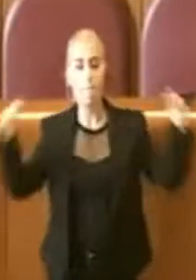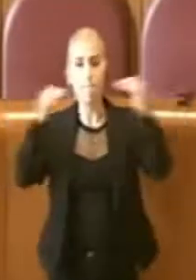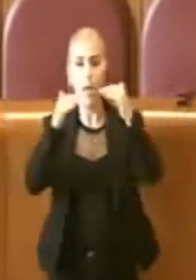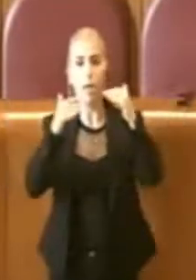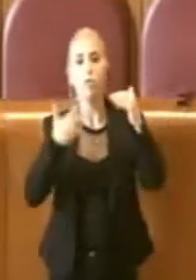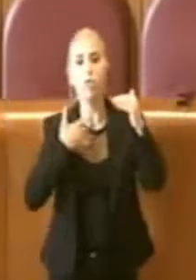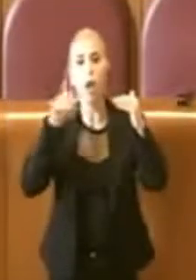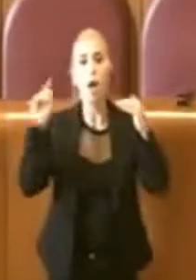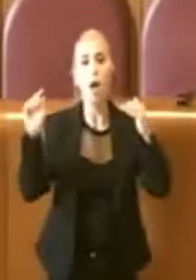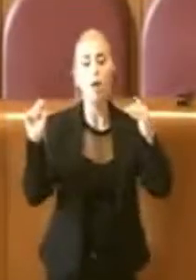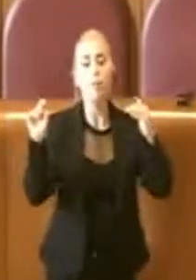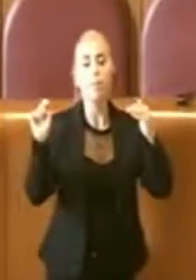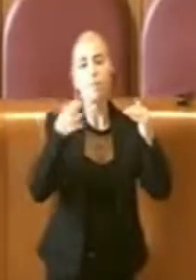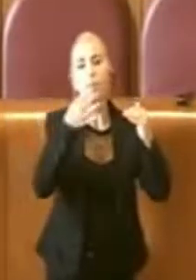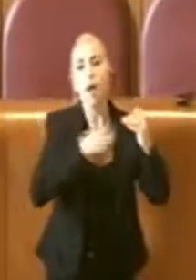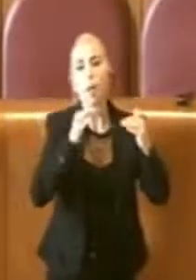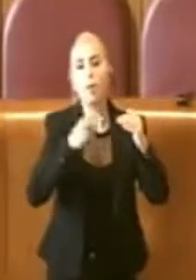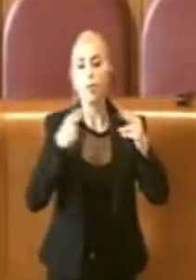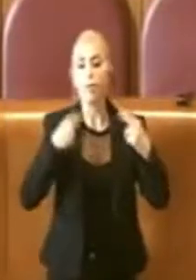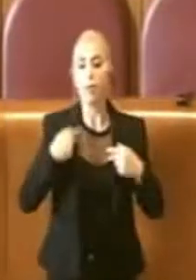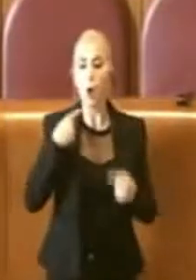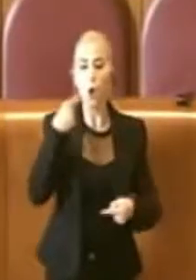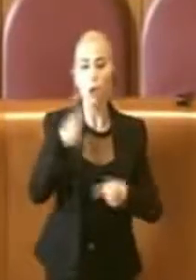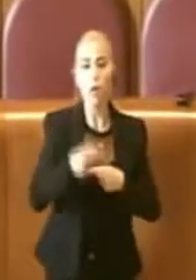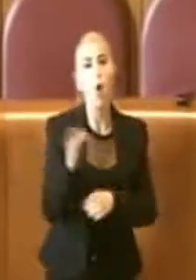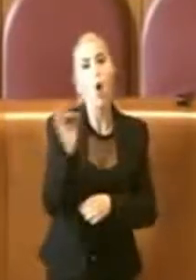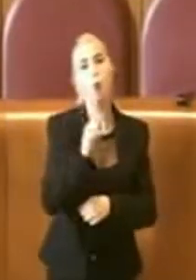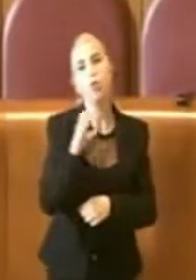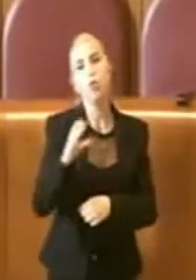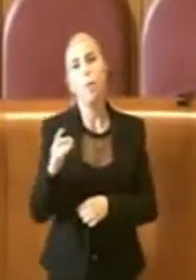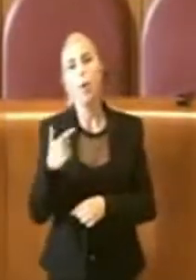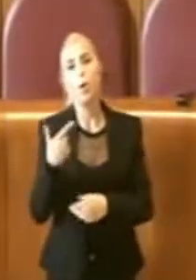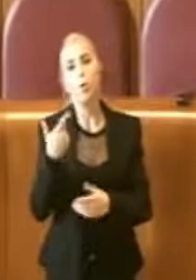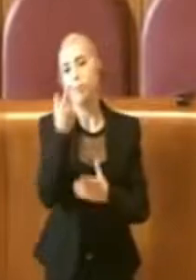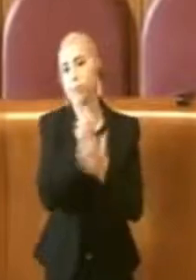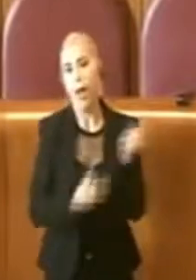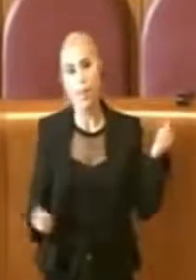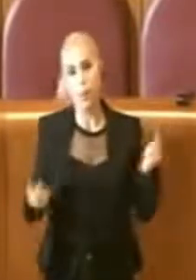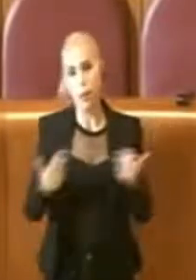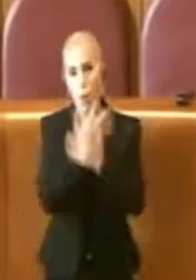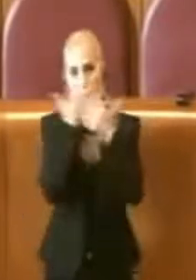riuscito a sopravvivere e chi, come Cia Bocco, poi alla fine non ce l'ha fatta.